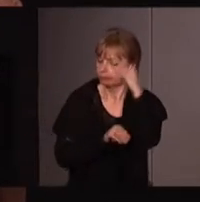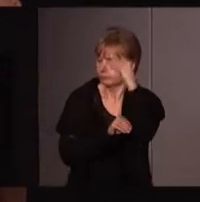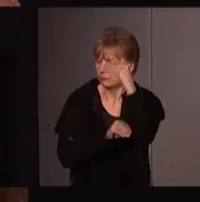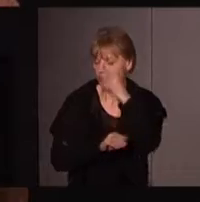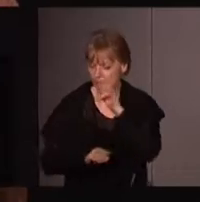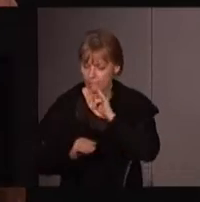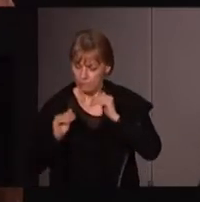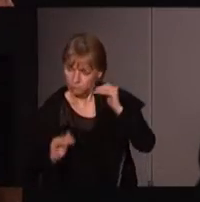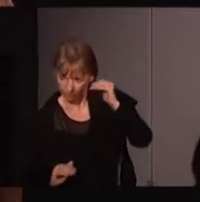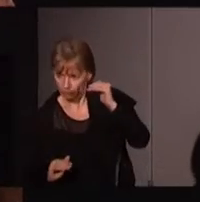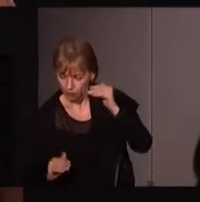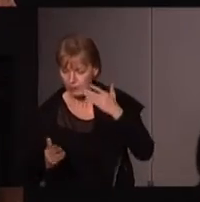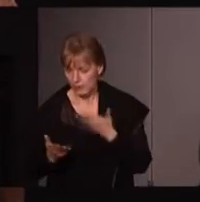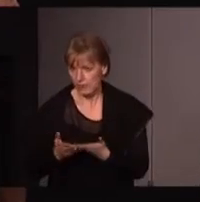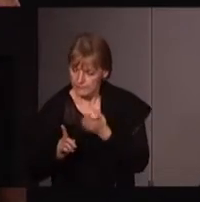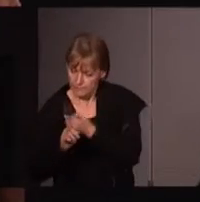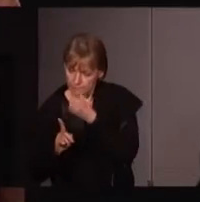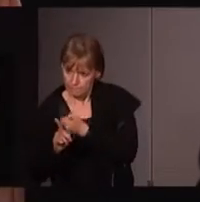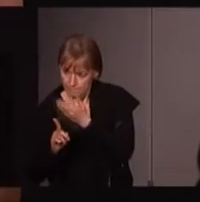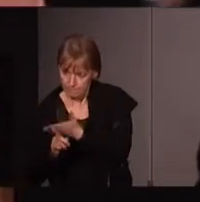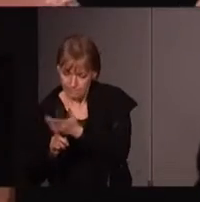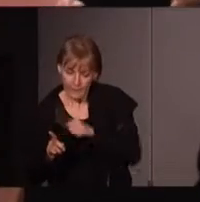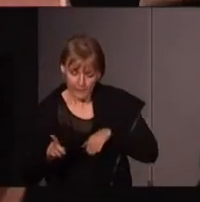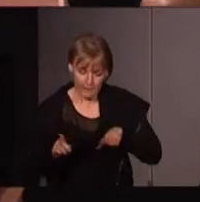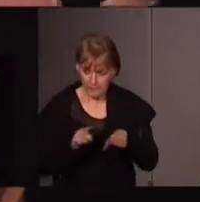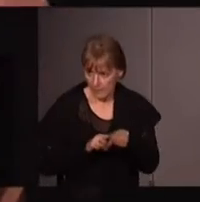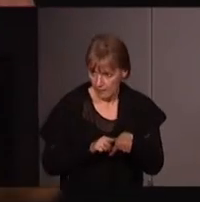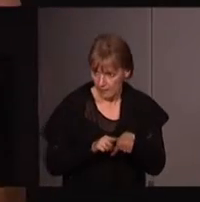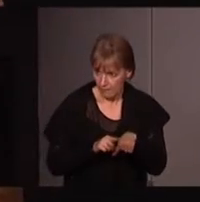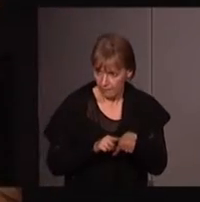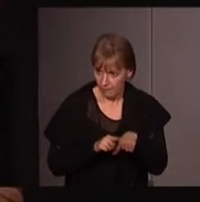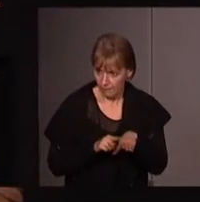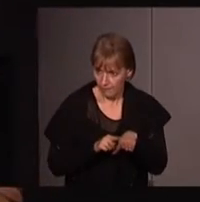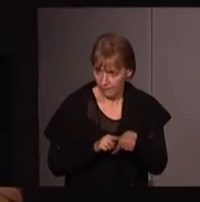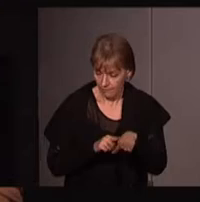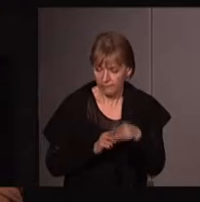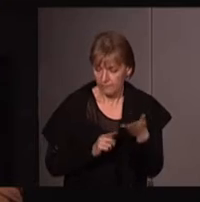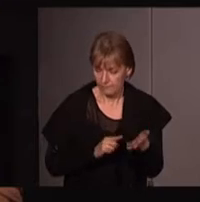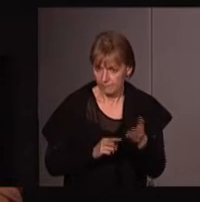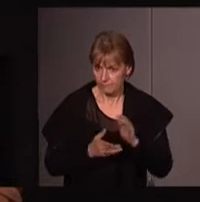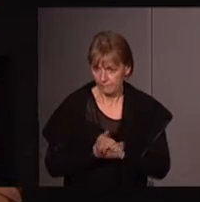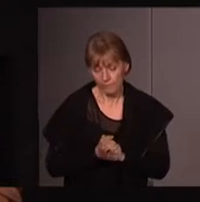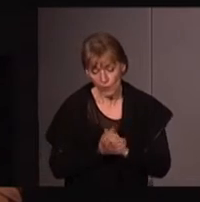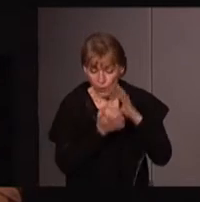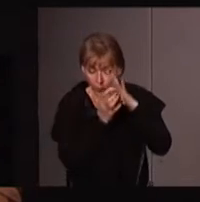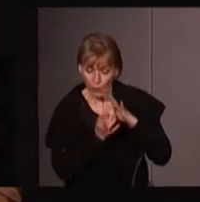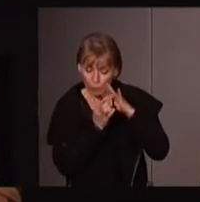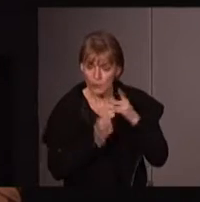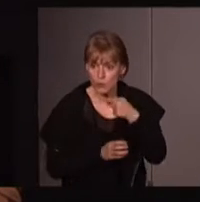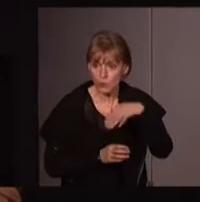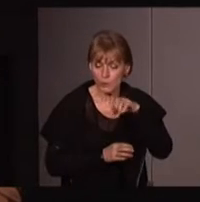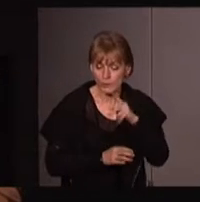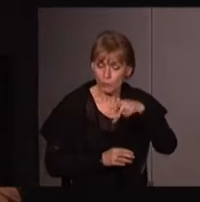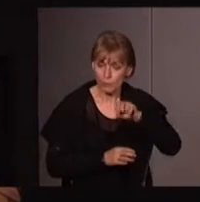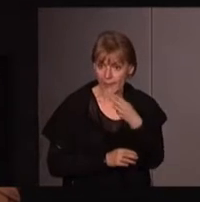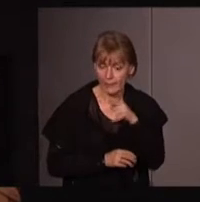dimension féministe de ce mouvement-là, et d'un autre côté, on va dire, d'élaborer une religion néopayenne qui,